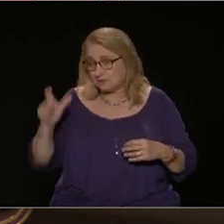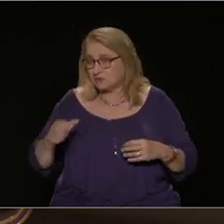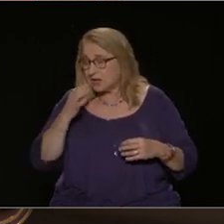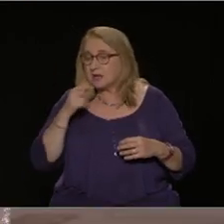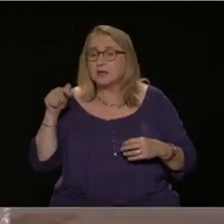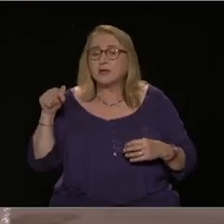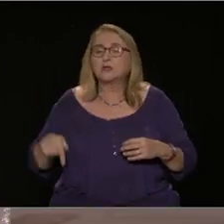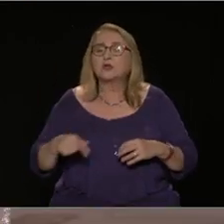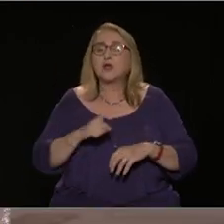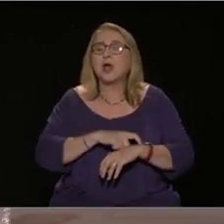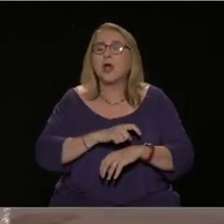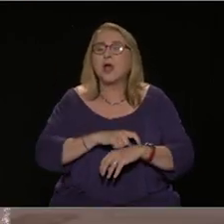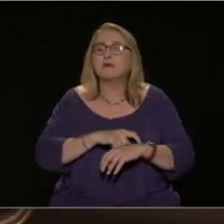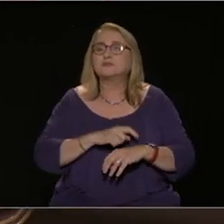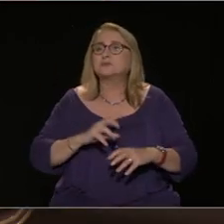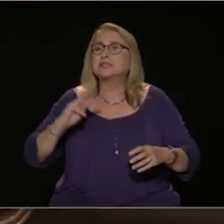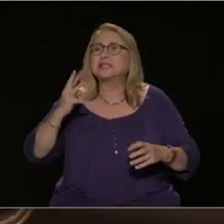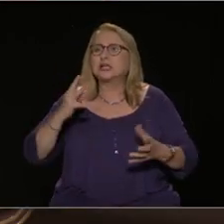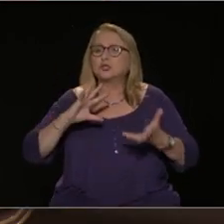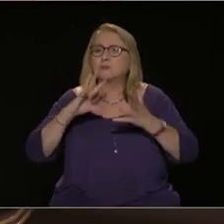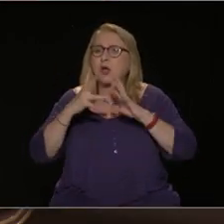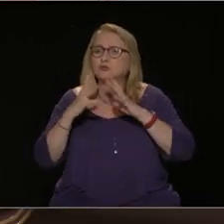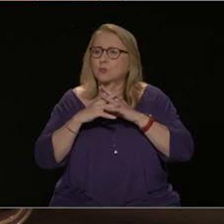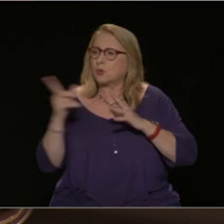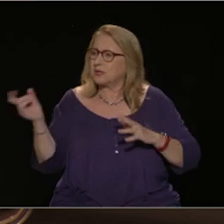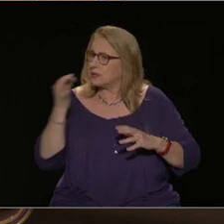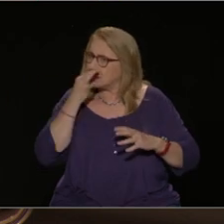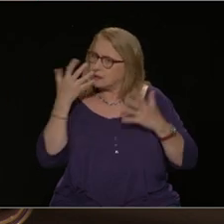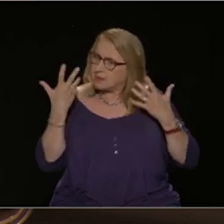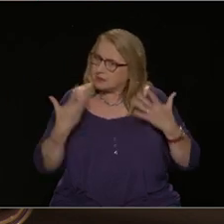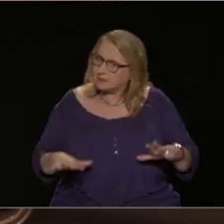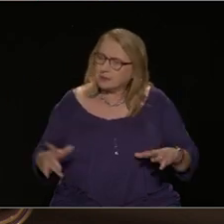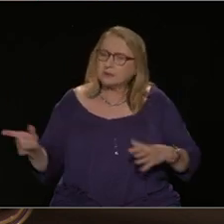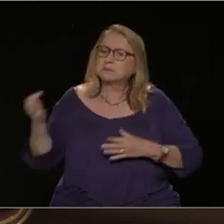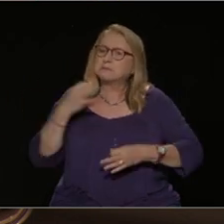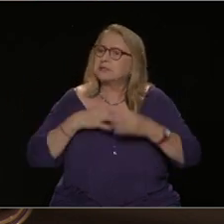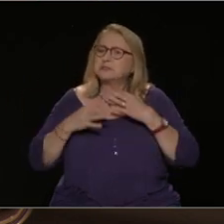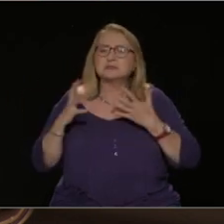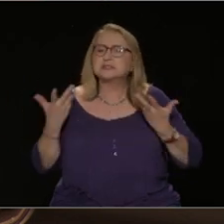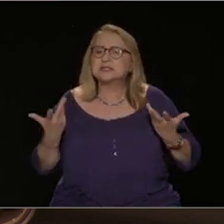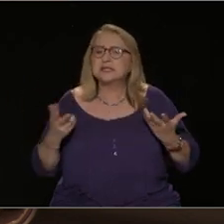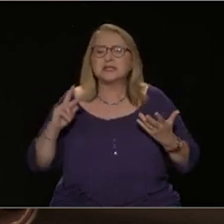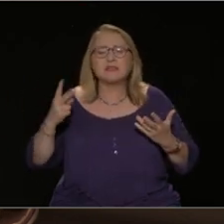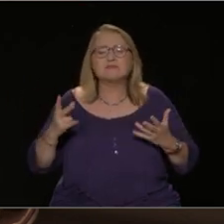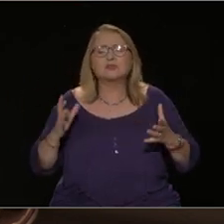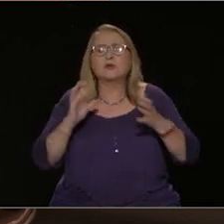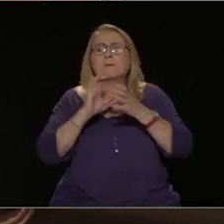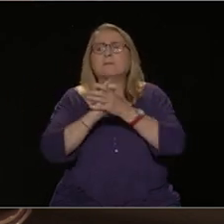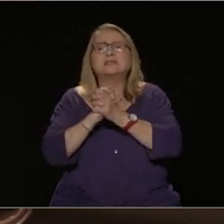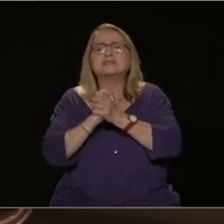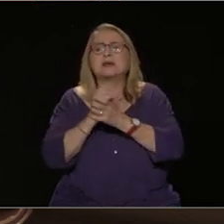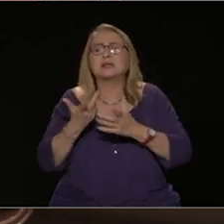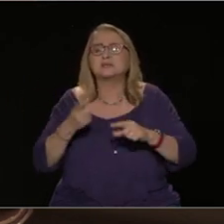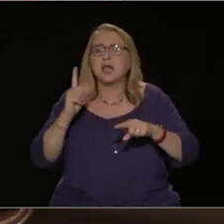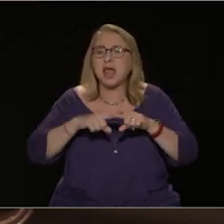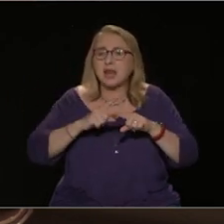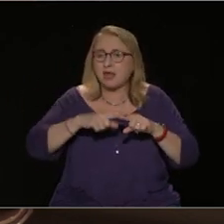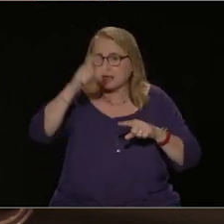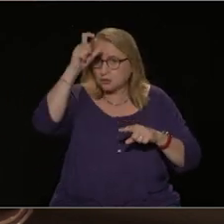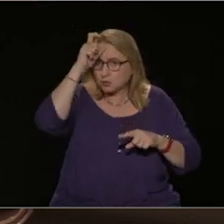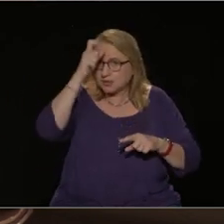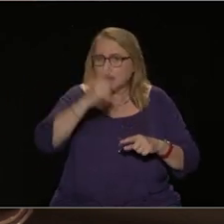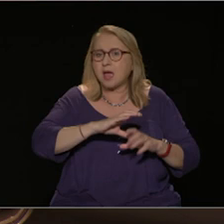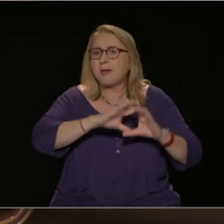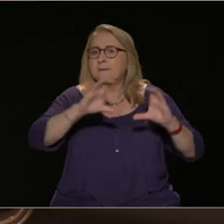ανθρωπότητα το κίνδυνο ενός τρίτου παγκόσμιου πολέμου, αλλά επίσης και τις συμμαχίες που υπάρχουν στην περιοχή, σε ό,τι αφορά Ελλάδα-Τουρκία, Μεσόγειο-Μέσανατολή,